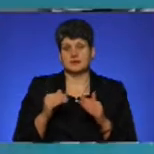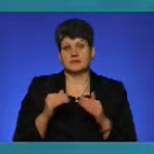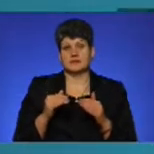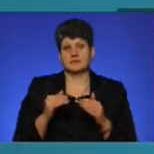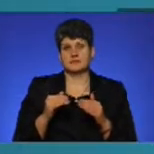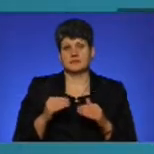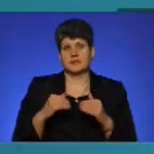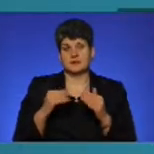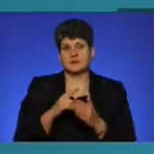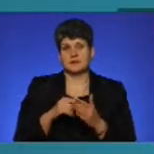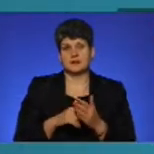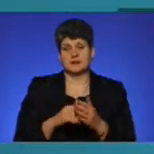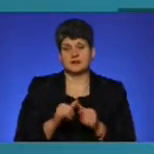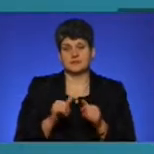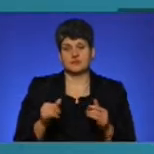проїзду.